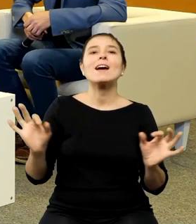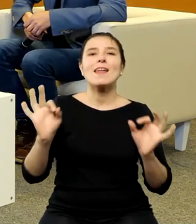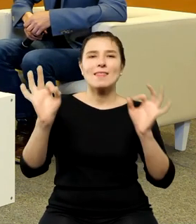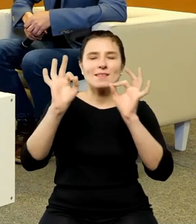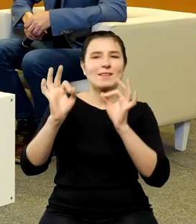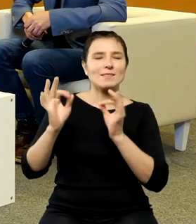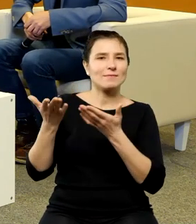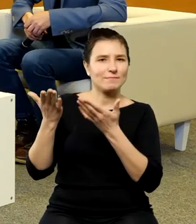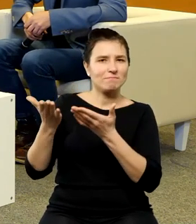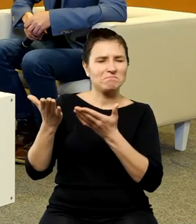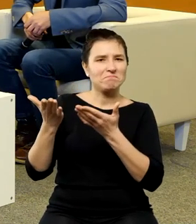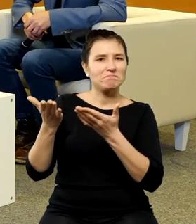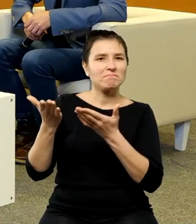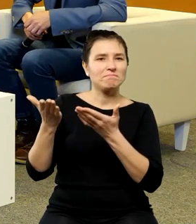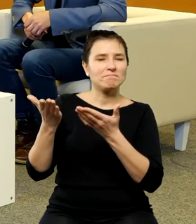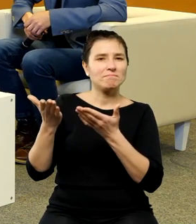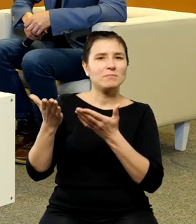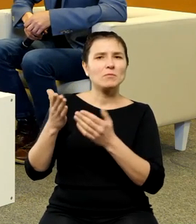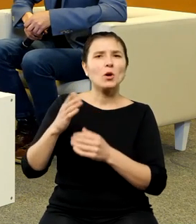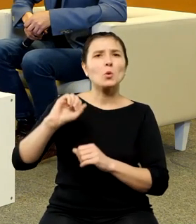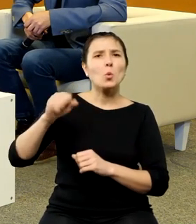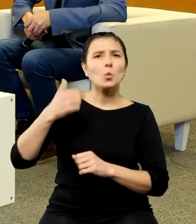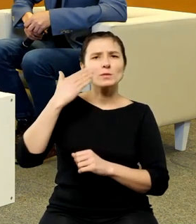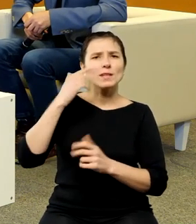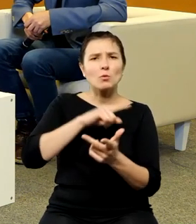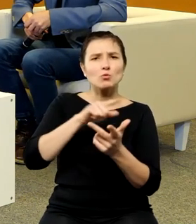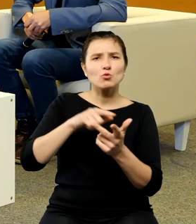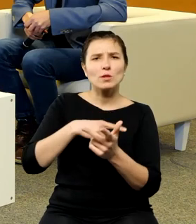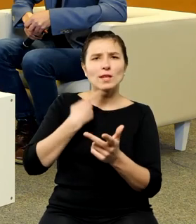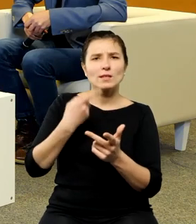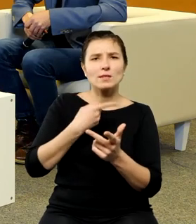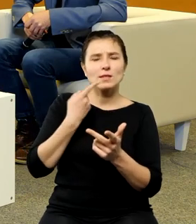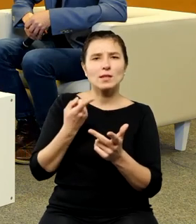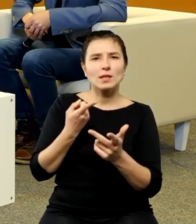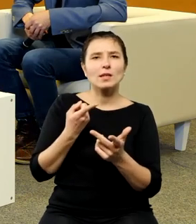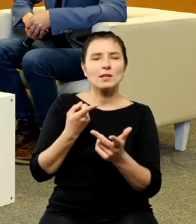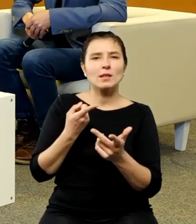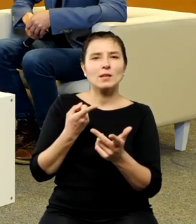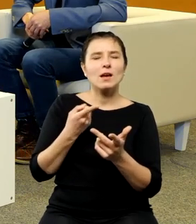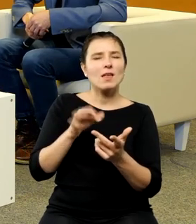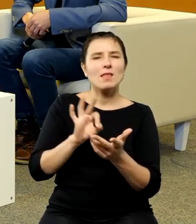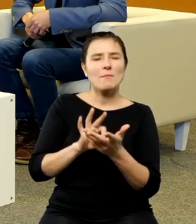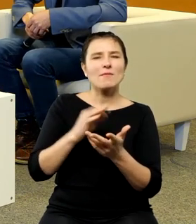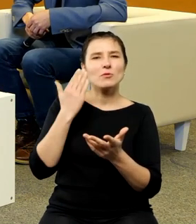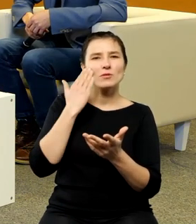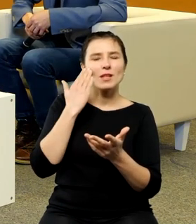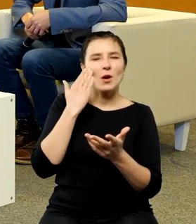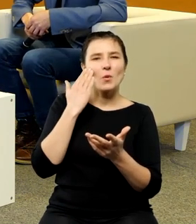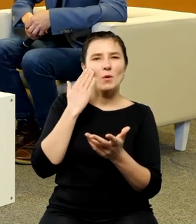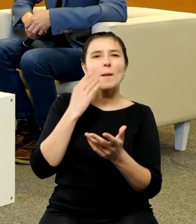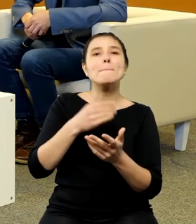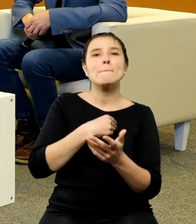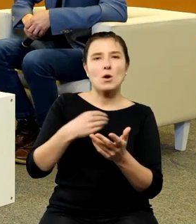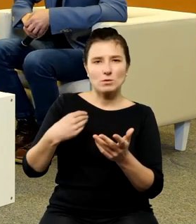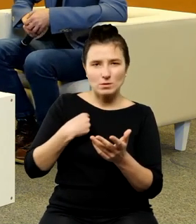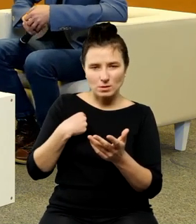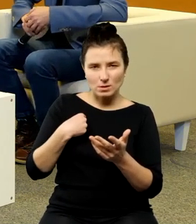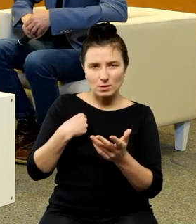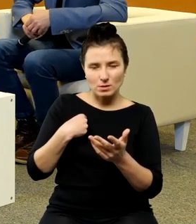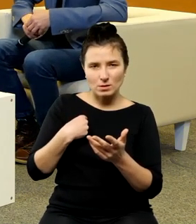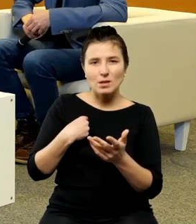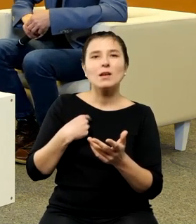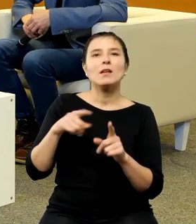wbiegle znał trzy języki a na pewno znał polski i znał